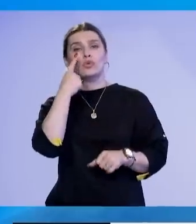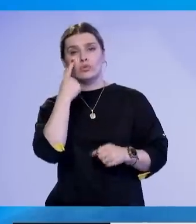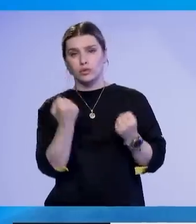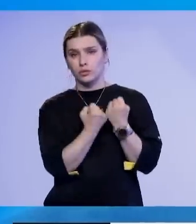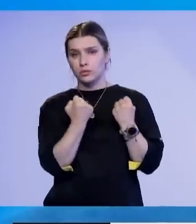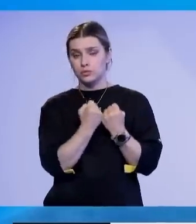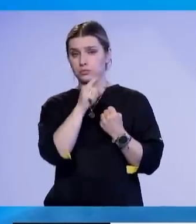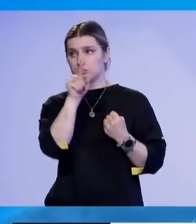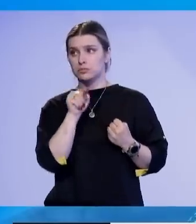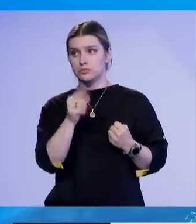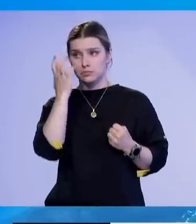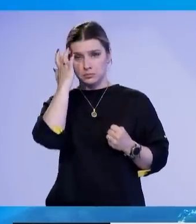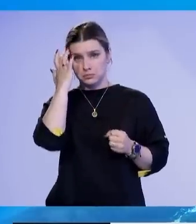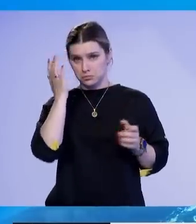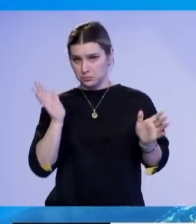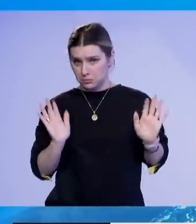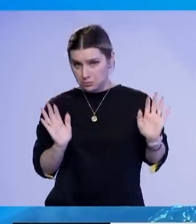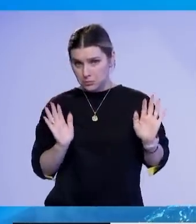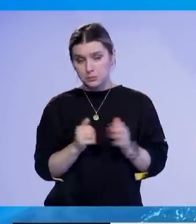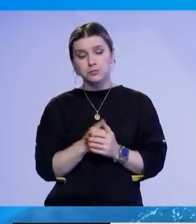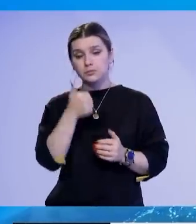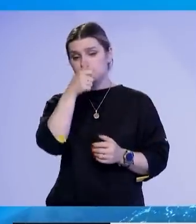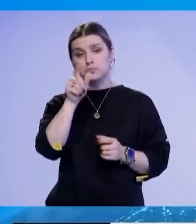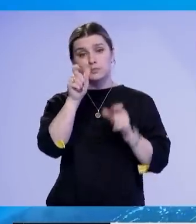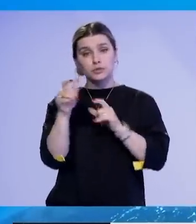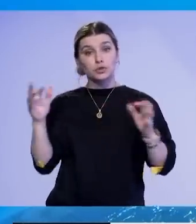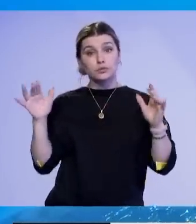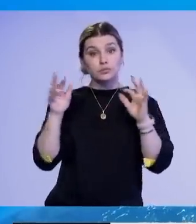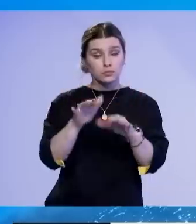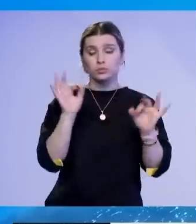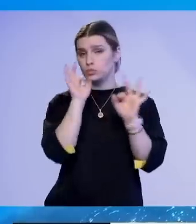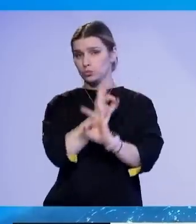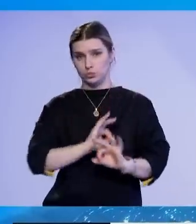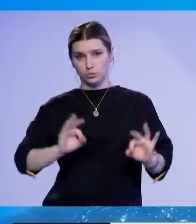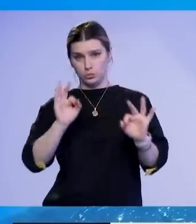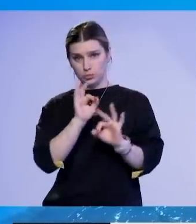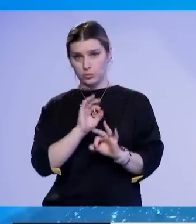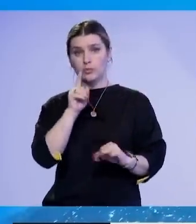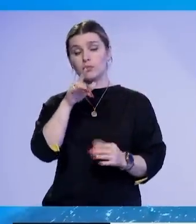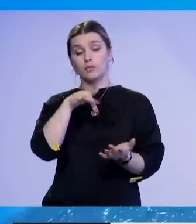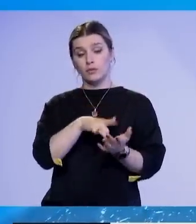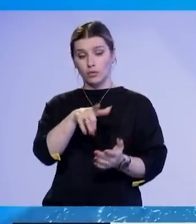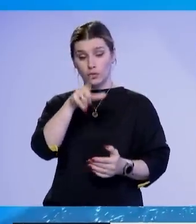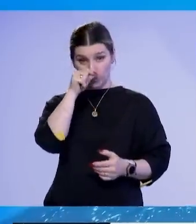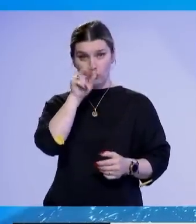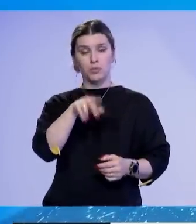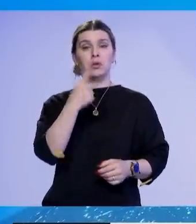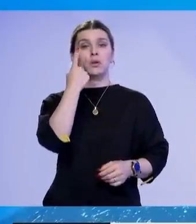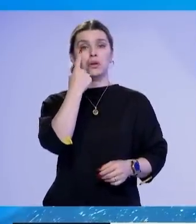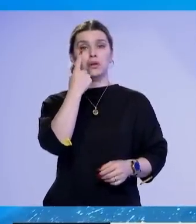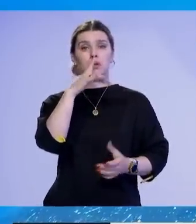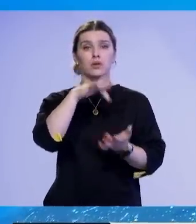nuk e dim këtë, por që nuk ka pasur grumbullim të qytetarve, ndërsa tek objekti i komunës ka vetëm një patrull